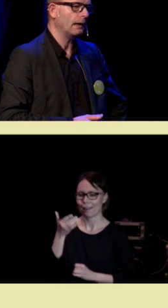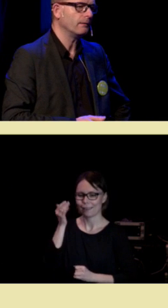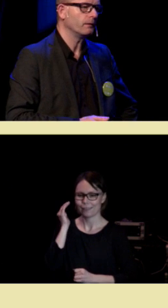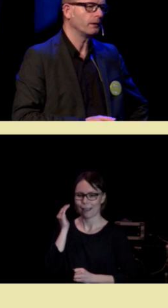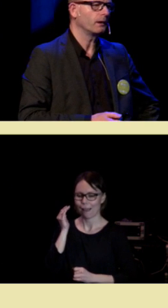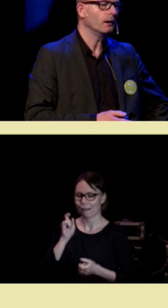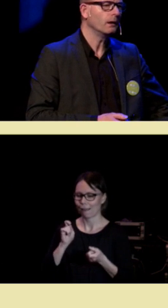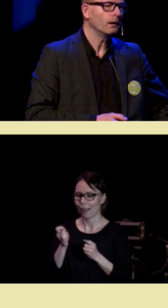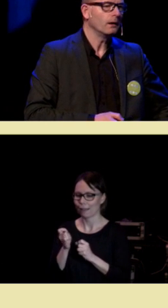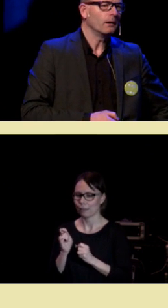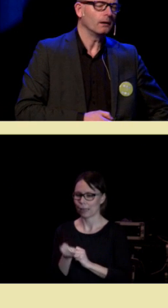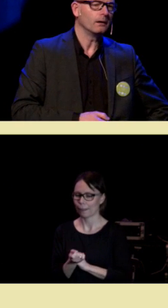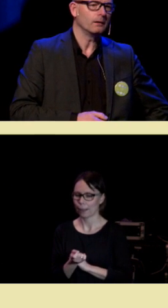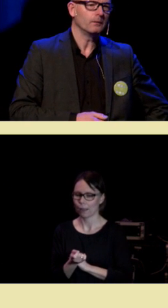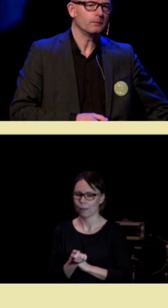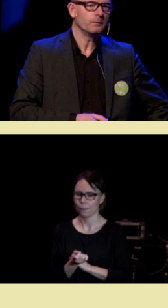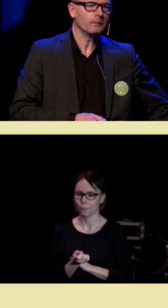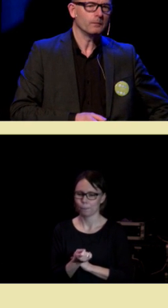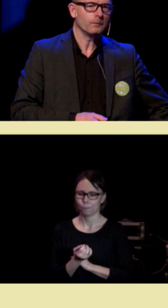hjerneendrende